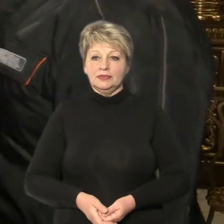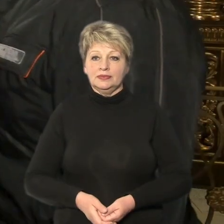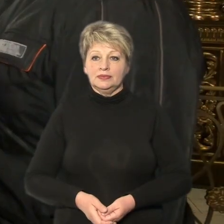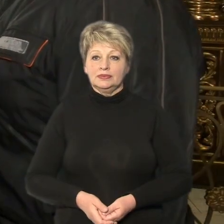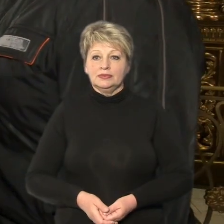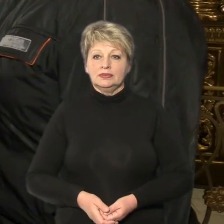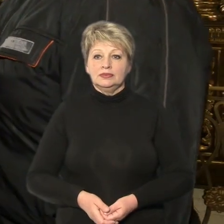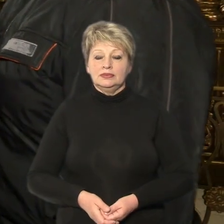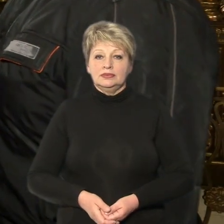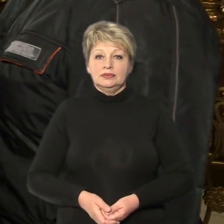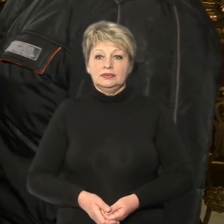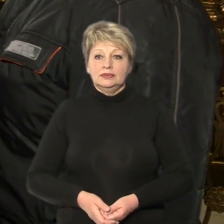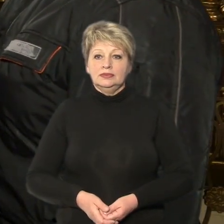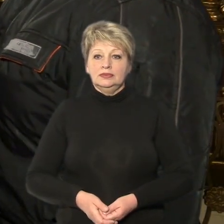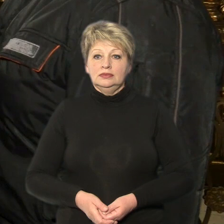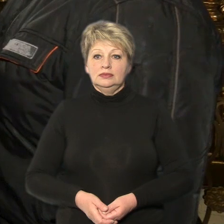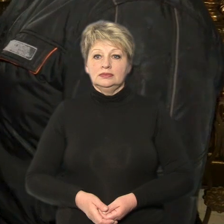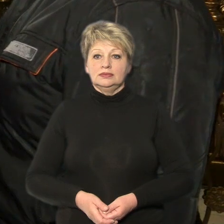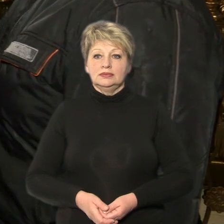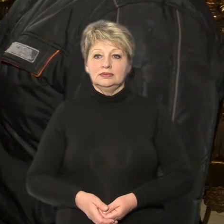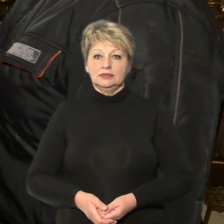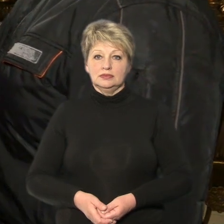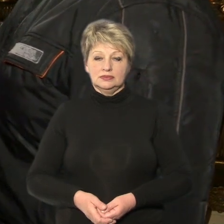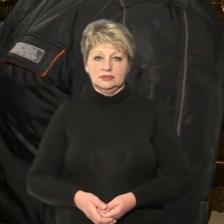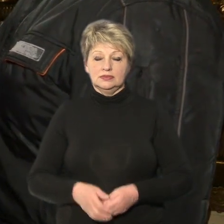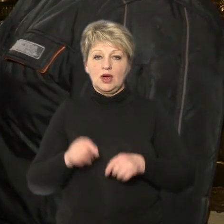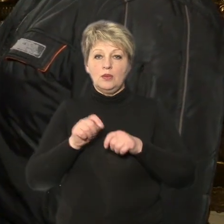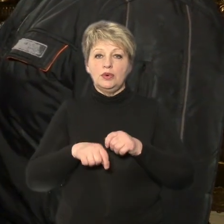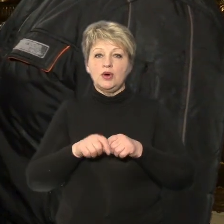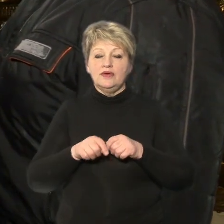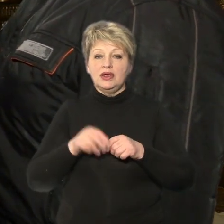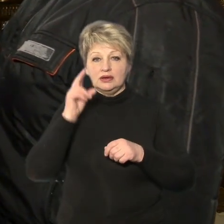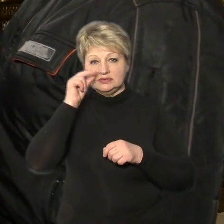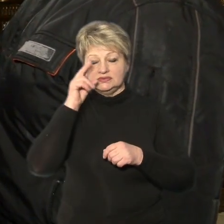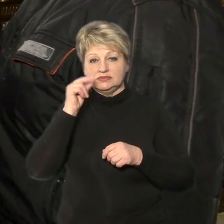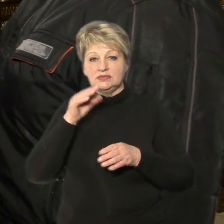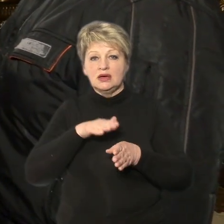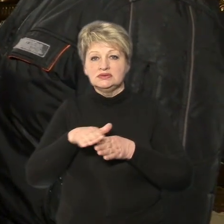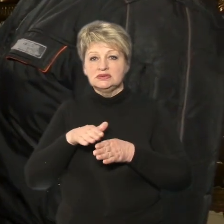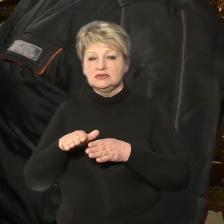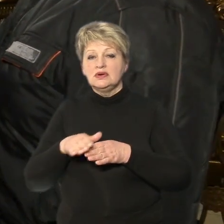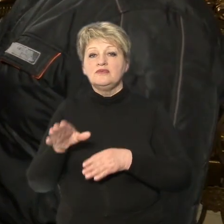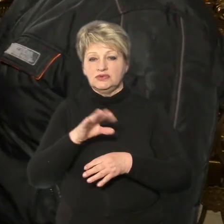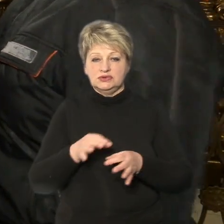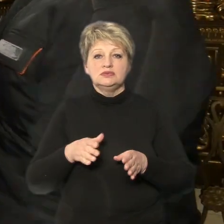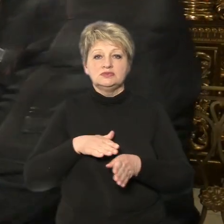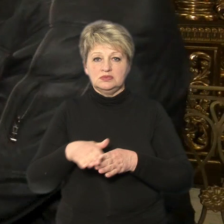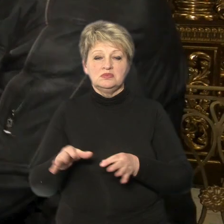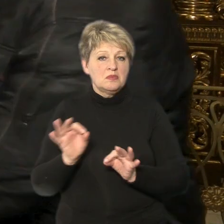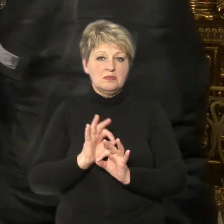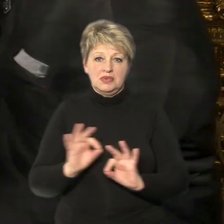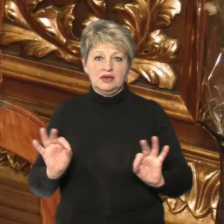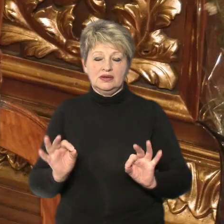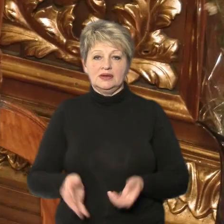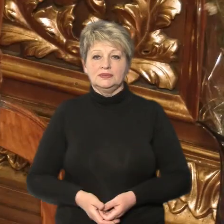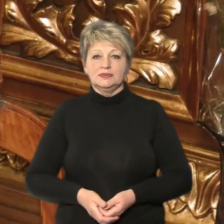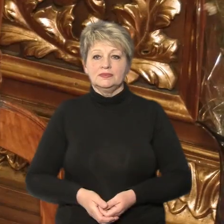в березні місяці перезаряджений, прекрасно. Датчик нормі, все справне, прекрасно. Ставте